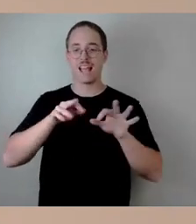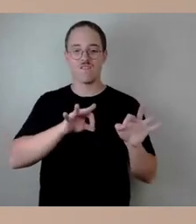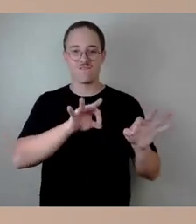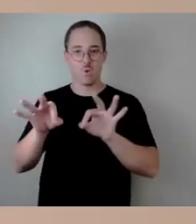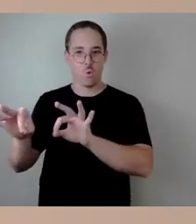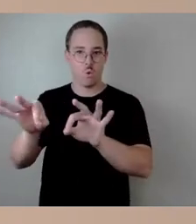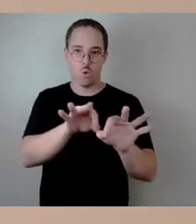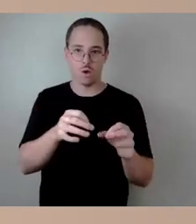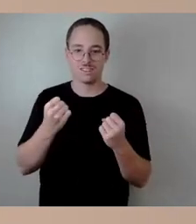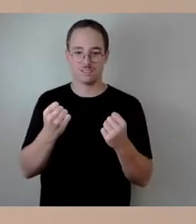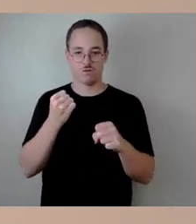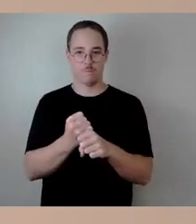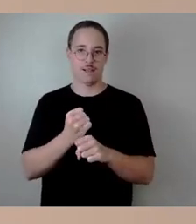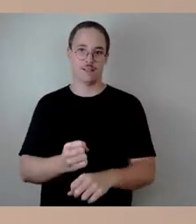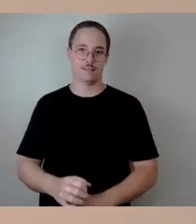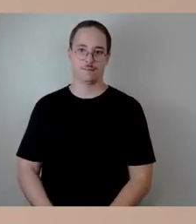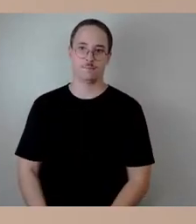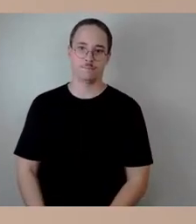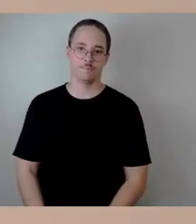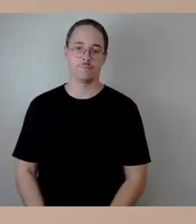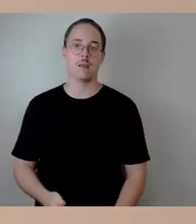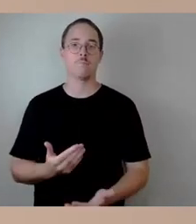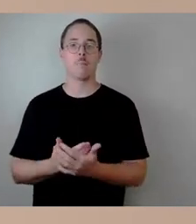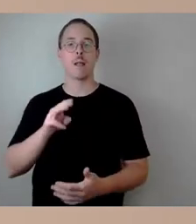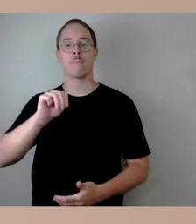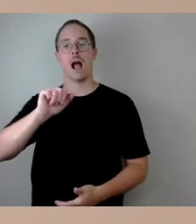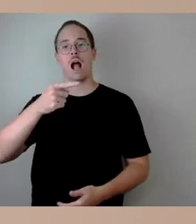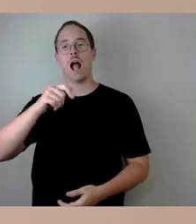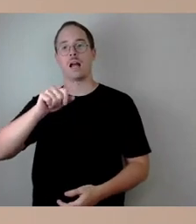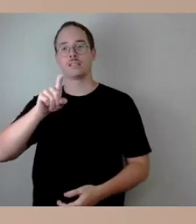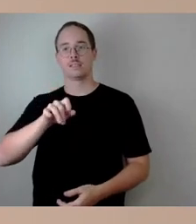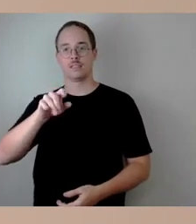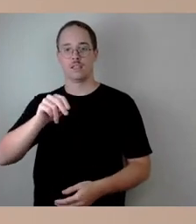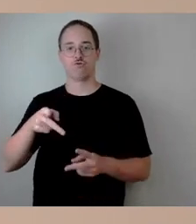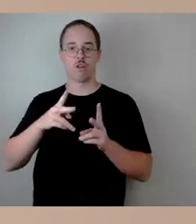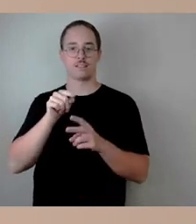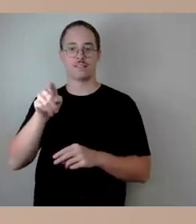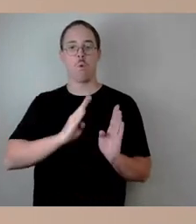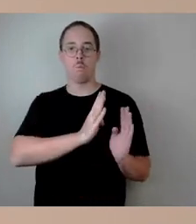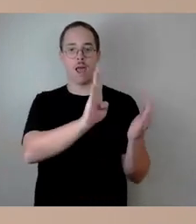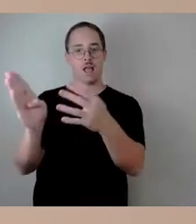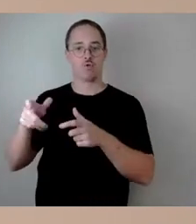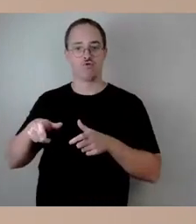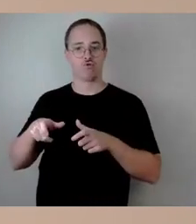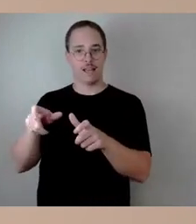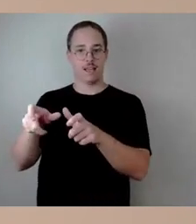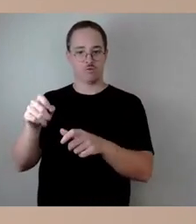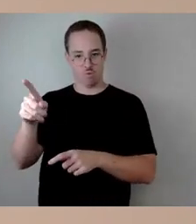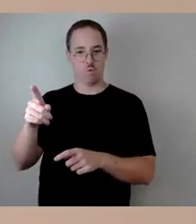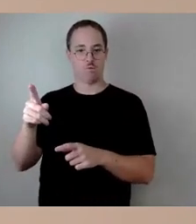vom Ablauf her, dass zunächst die Magazinstraße als Umleitungsstrecke ertüchtigt wird. Das ist für nächstes Jahr geplant.